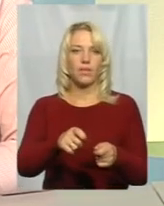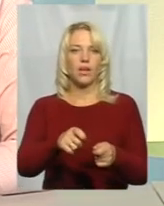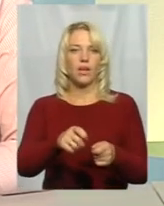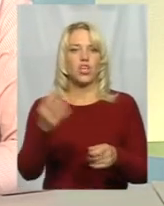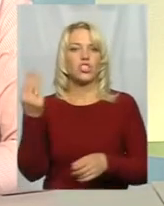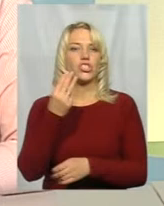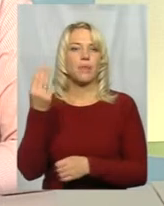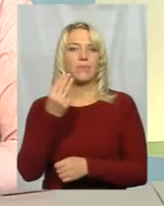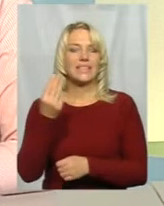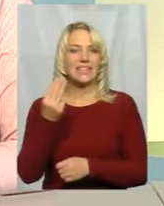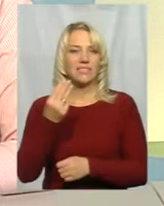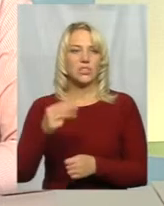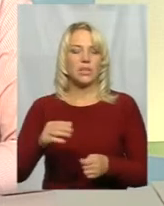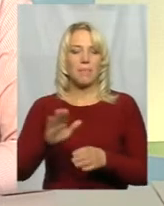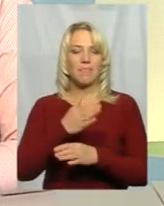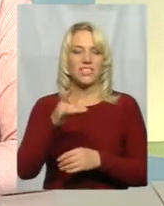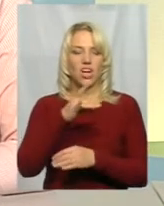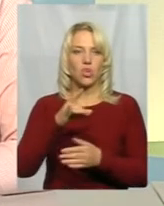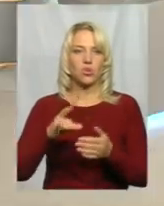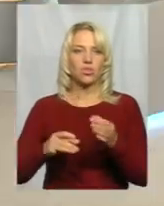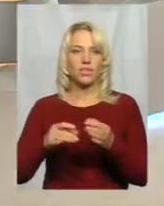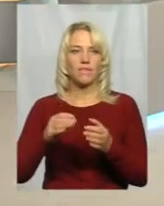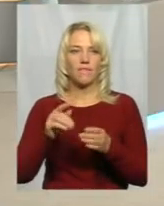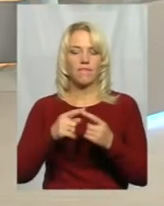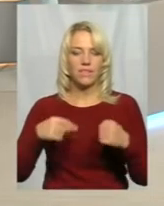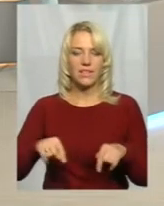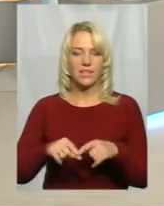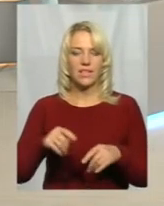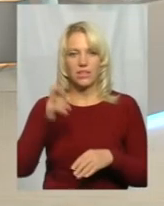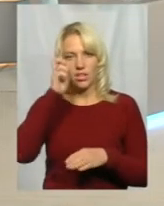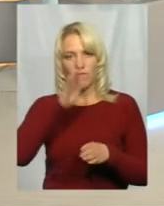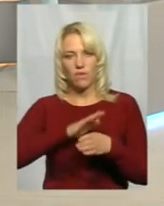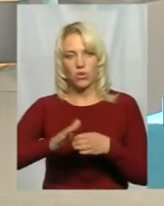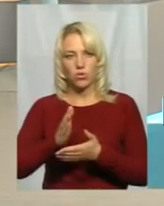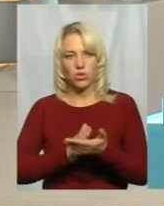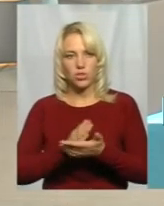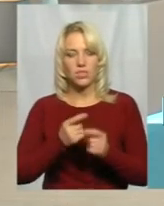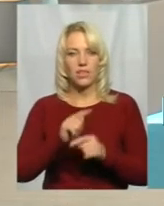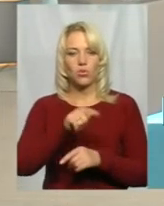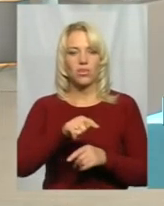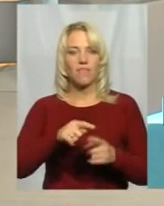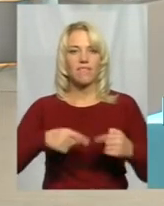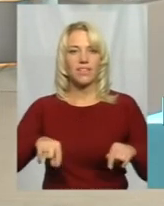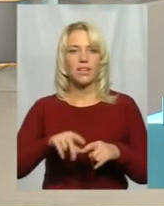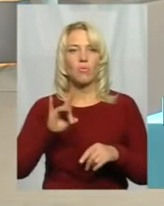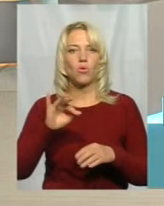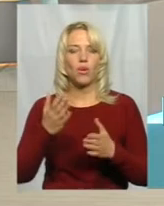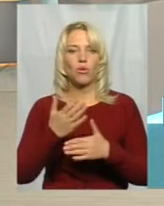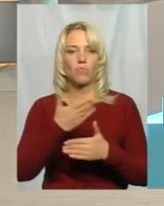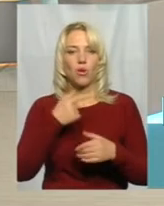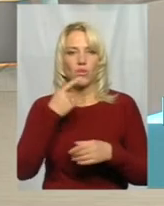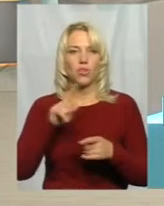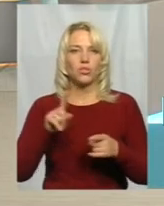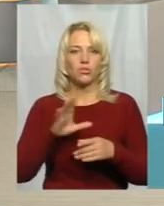Шепетівському міськрайонному відділу державної виконавчої служби. Це той відділ, по якому ви розказували, що була